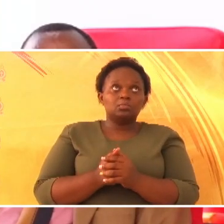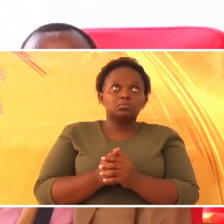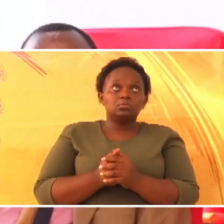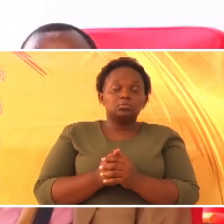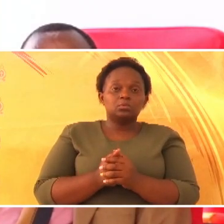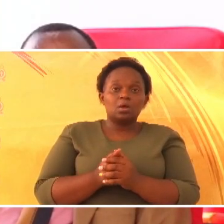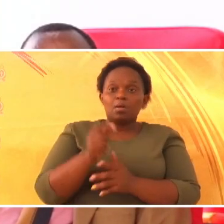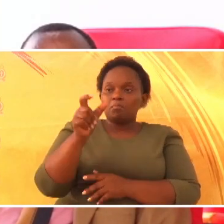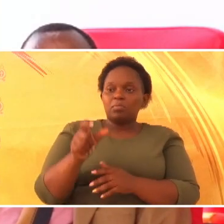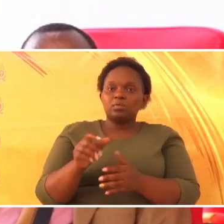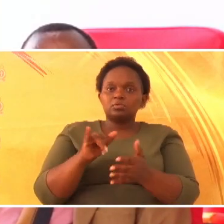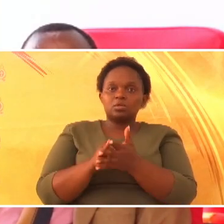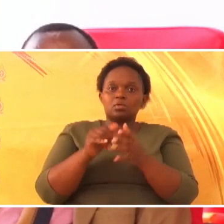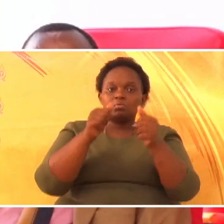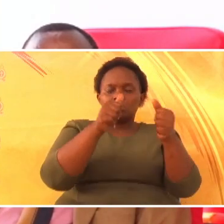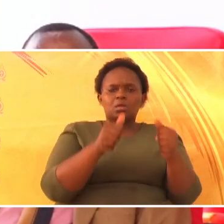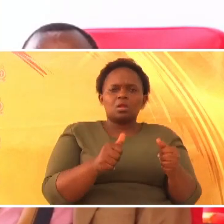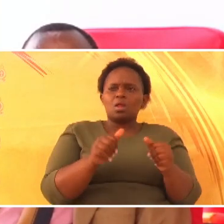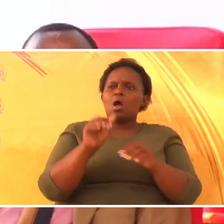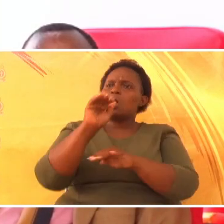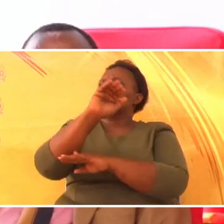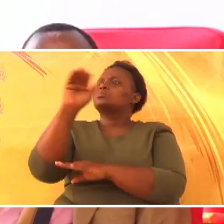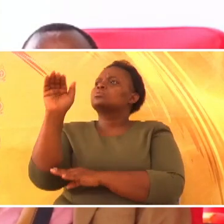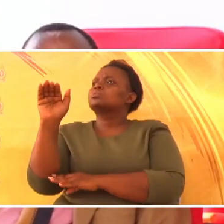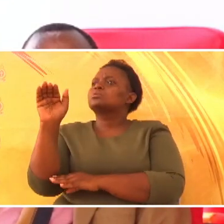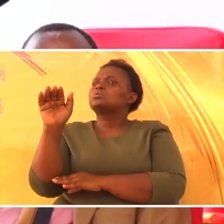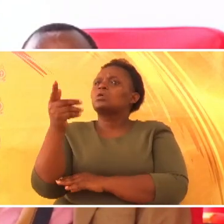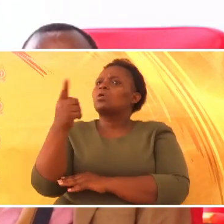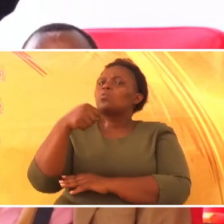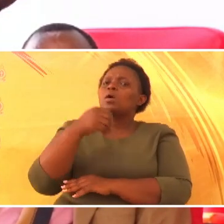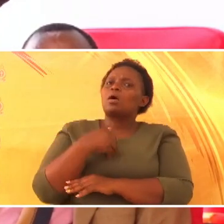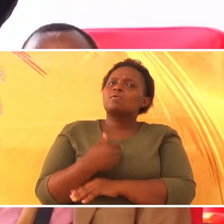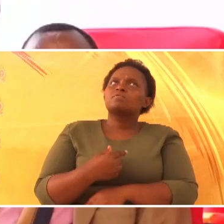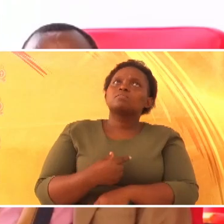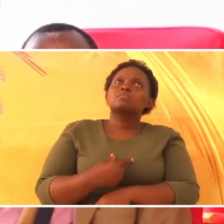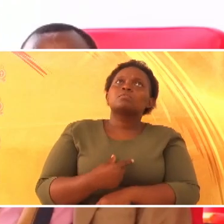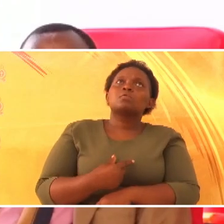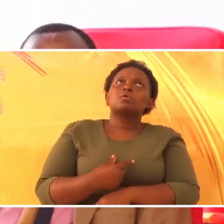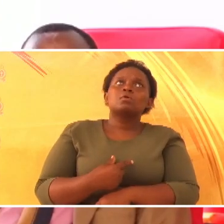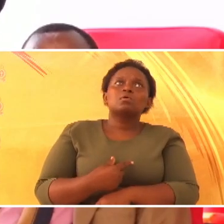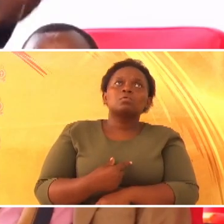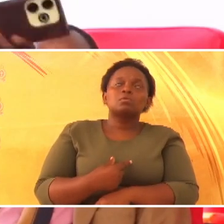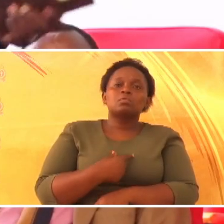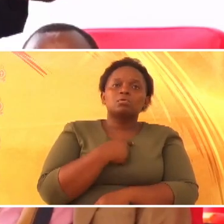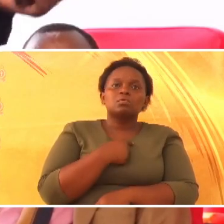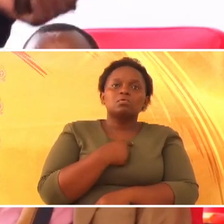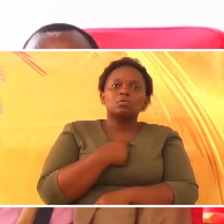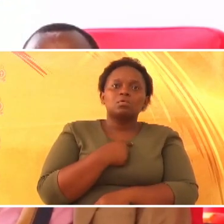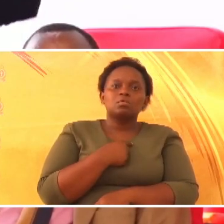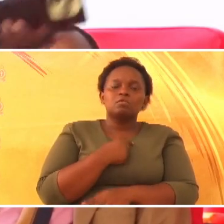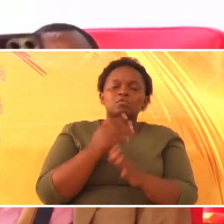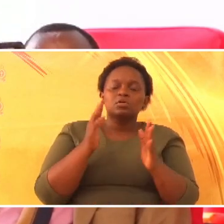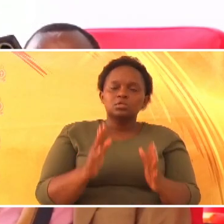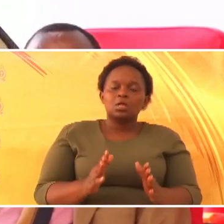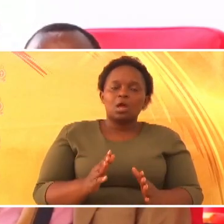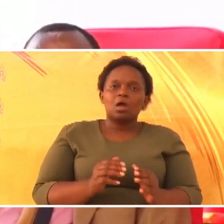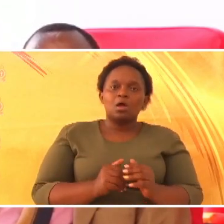matangazo, aliyuliza, tuna marafi, tuna, tunawa, unaitwa, visitors,